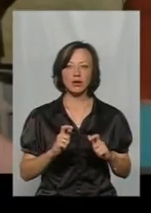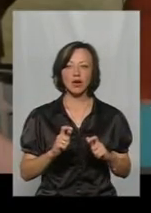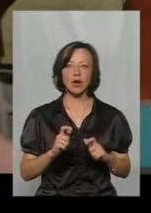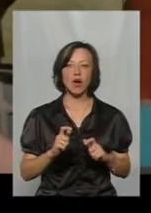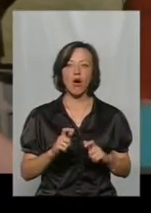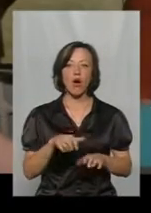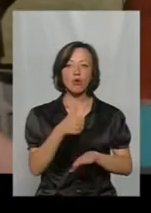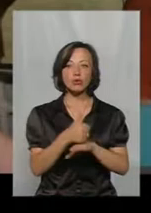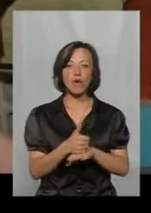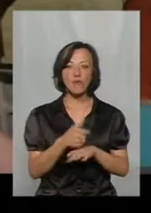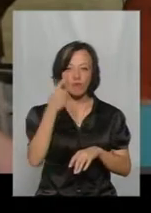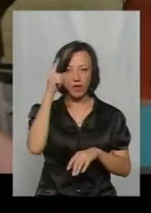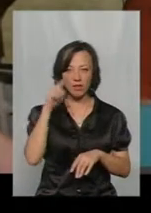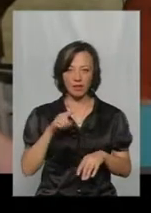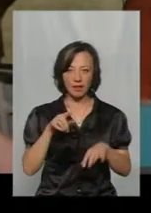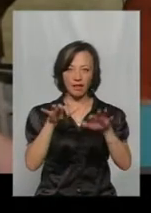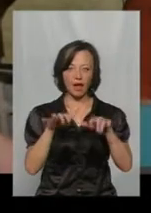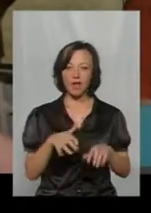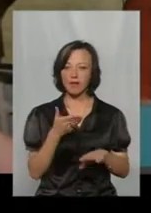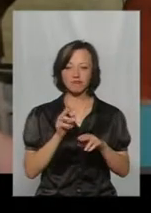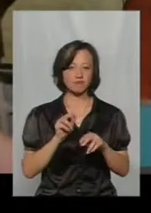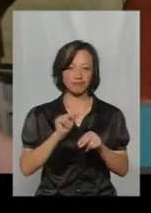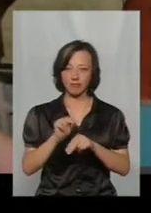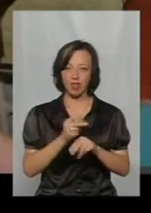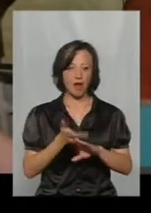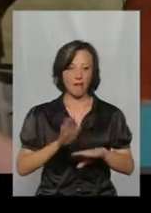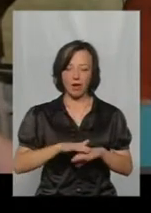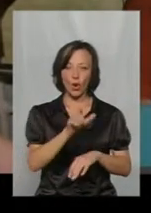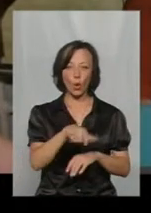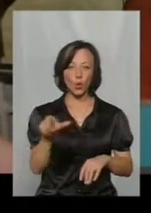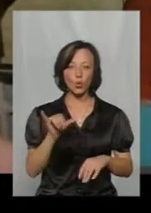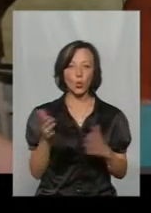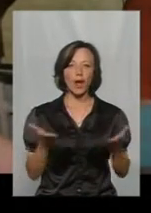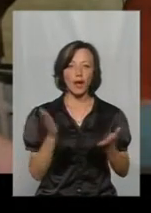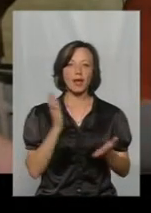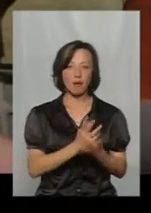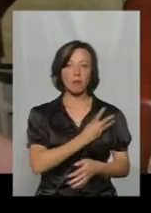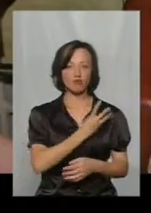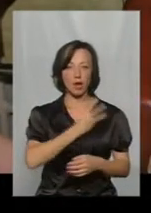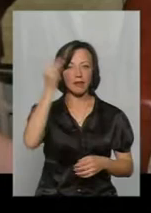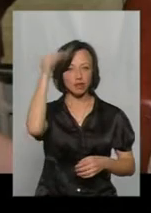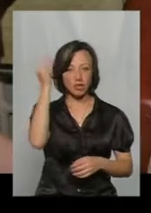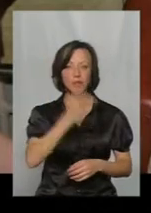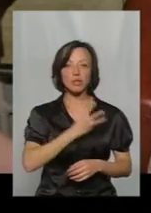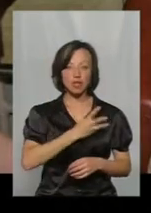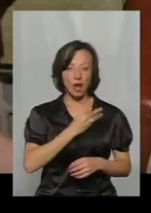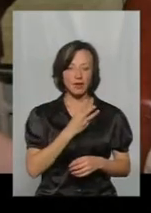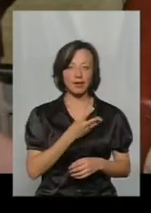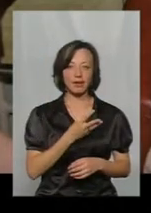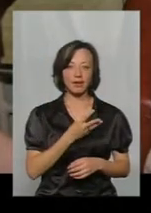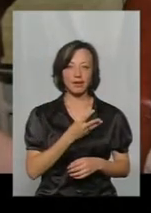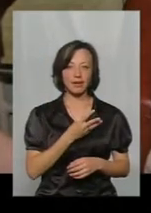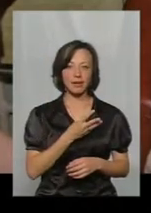архтехнікою працювати було взагалі не важко. Це люди, в яких є бажання вчитися, бажання